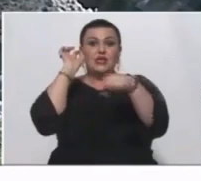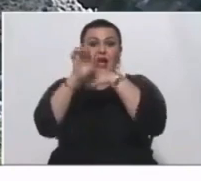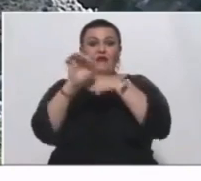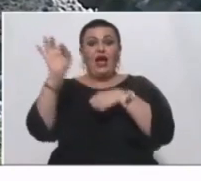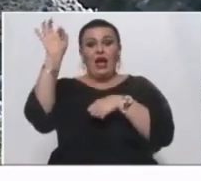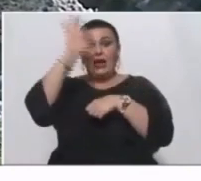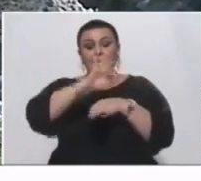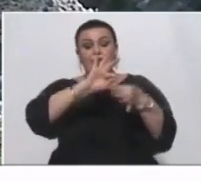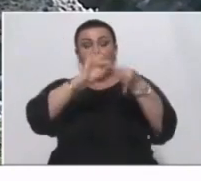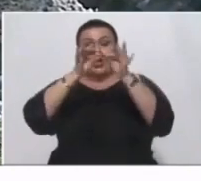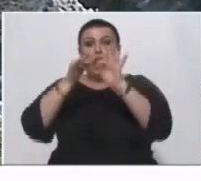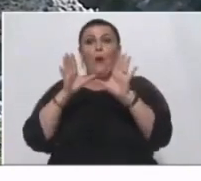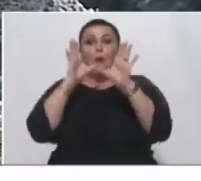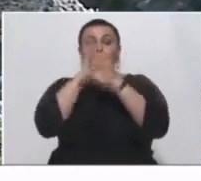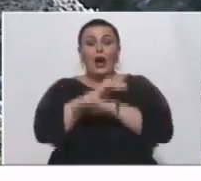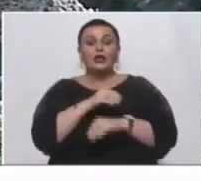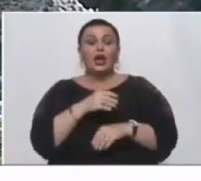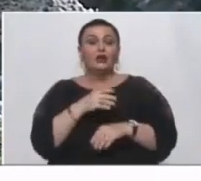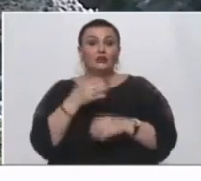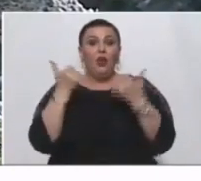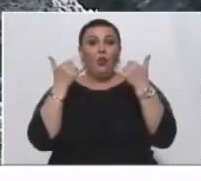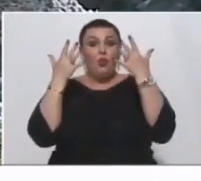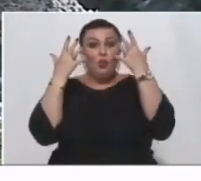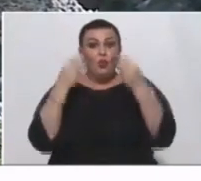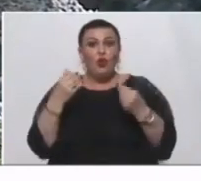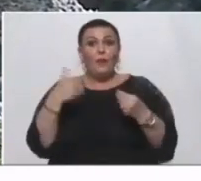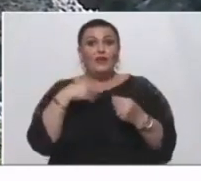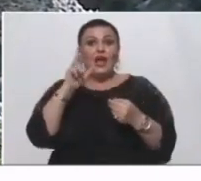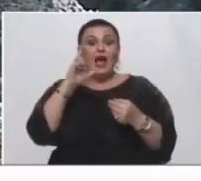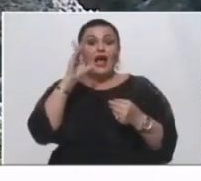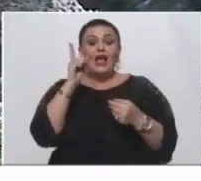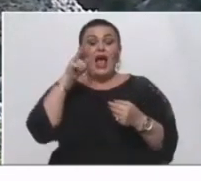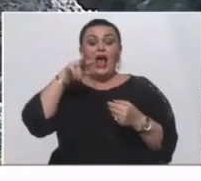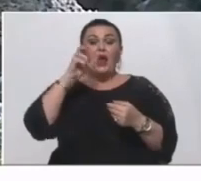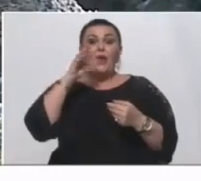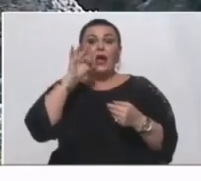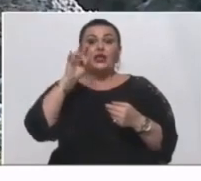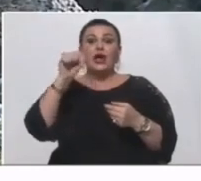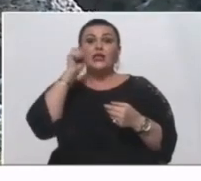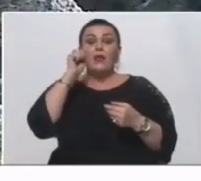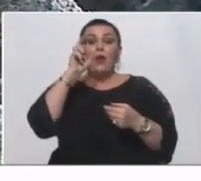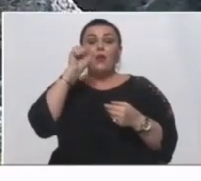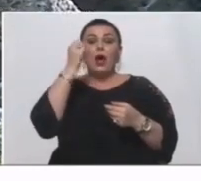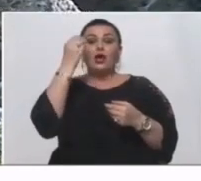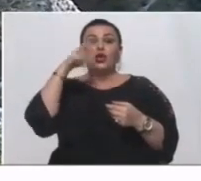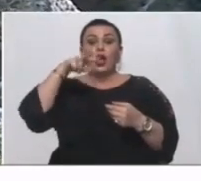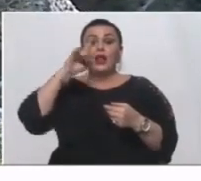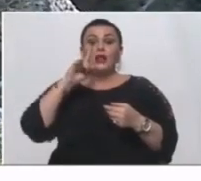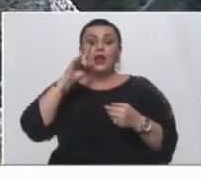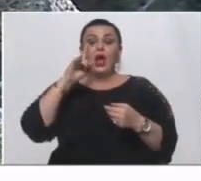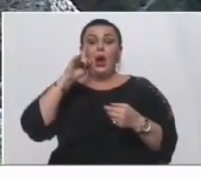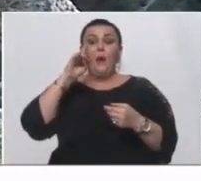nəticəsində bacara bilirik. Bugün biz Kəlbəcərdəyik, sabah Başlıbelə yollanacaq və